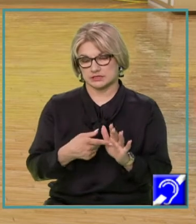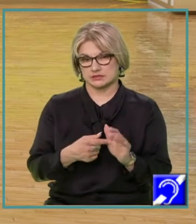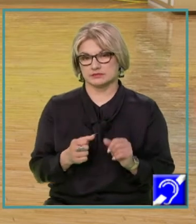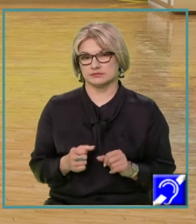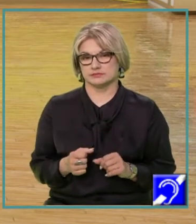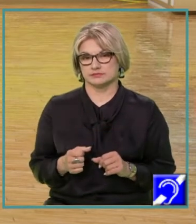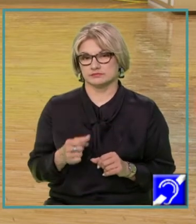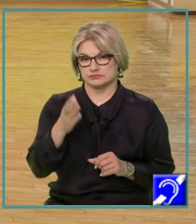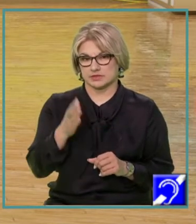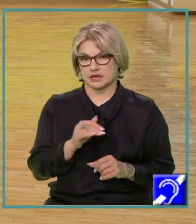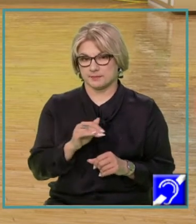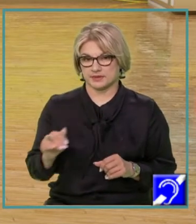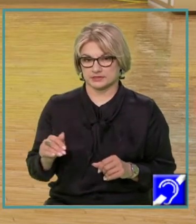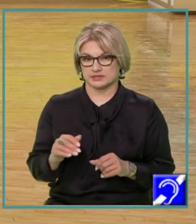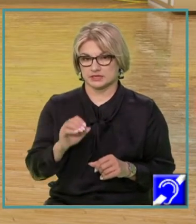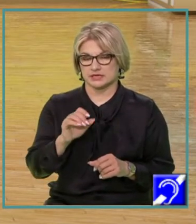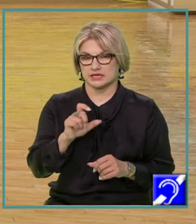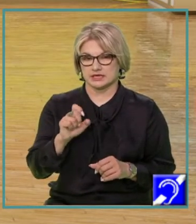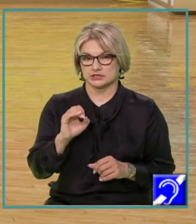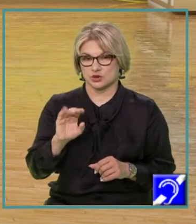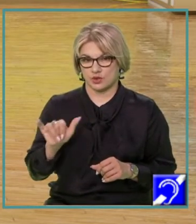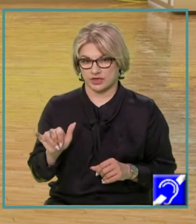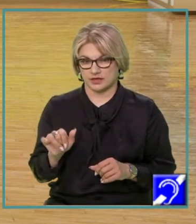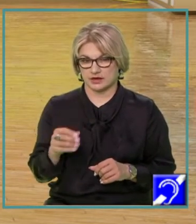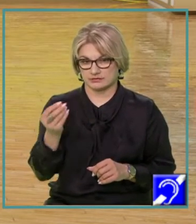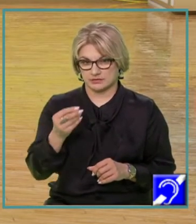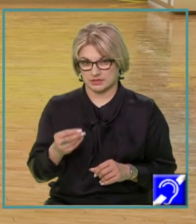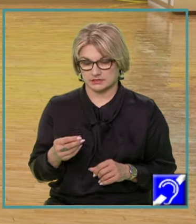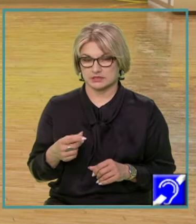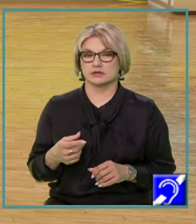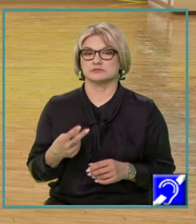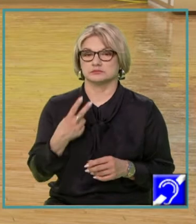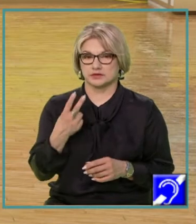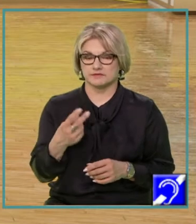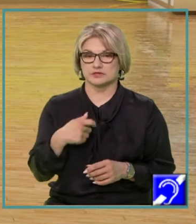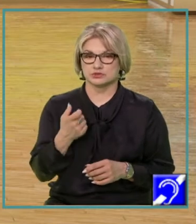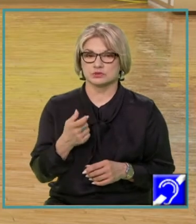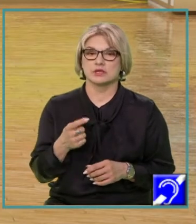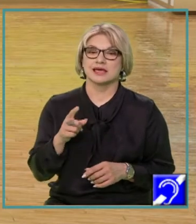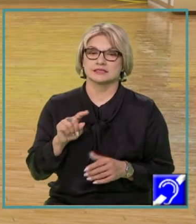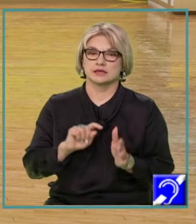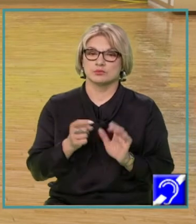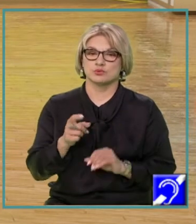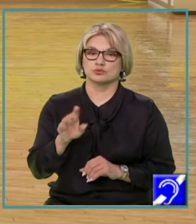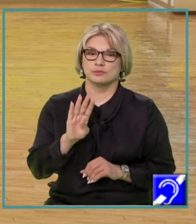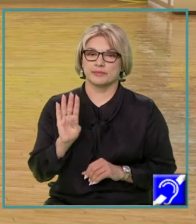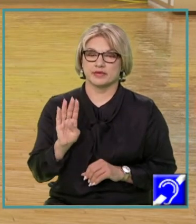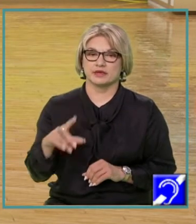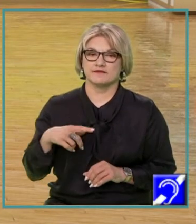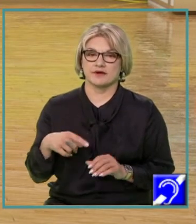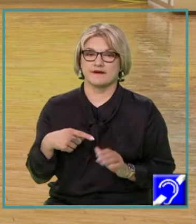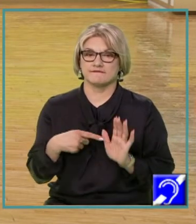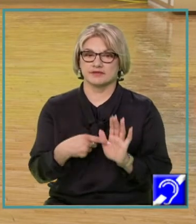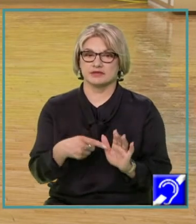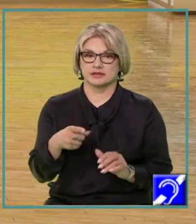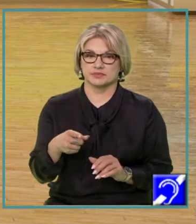în reperul X, OY, punctul B va fi reprezentat în